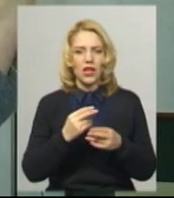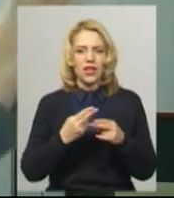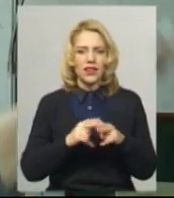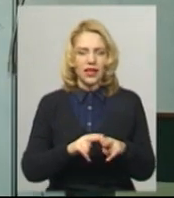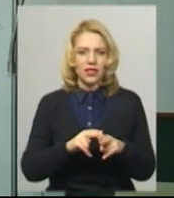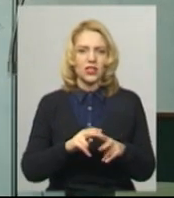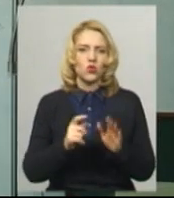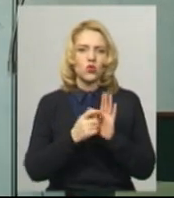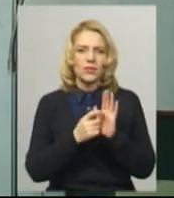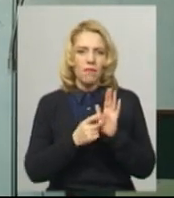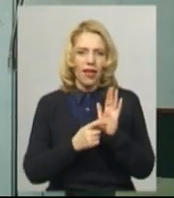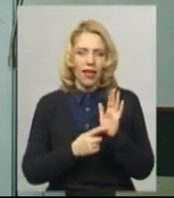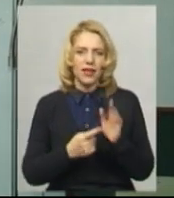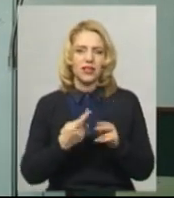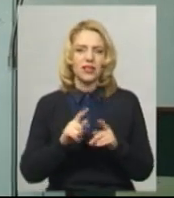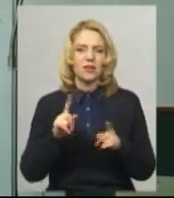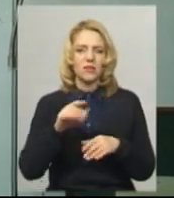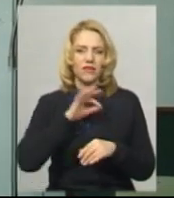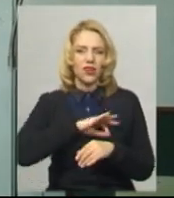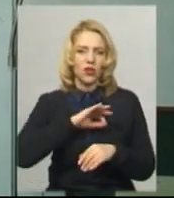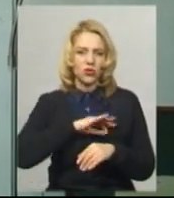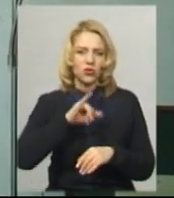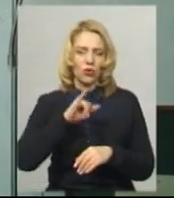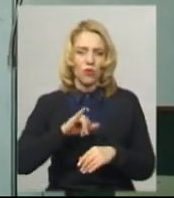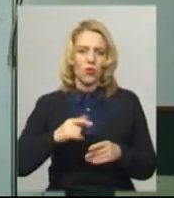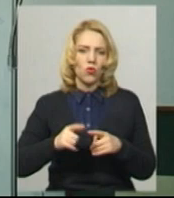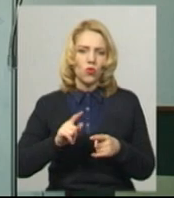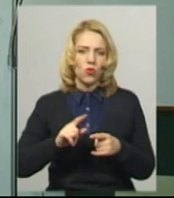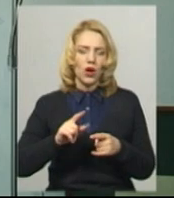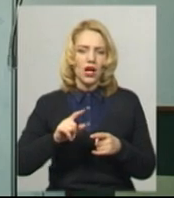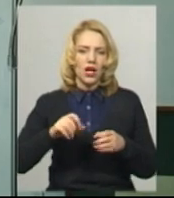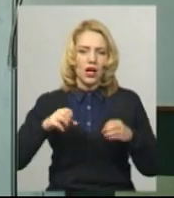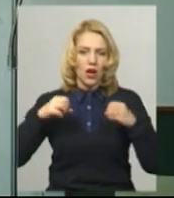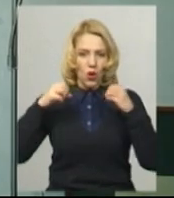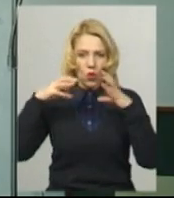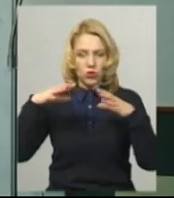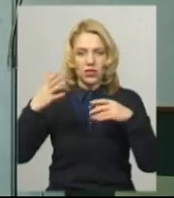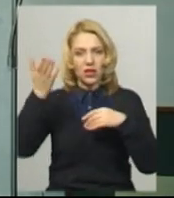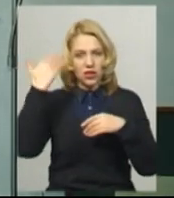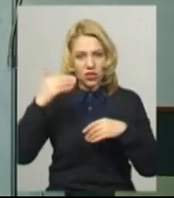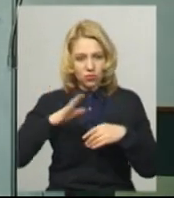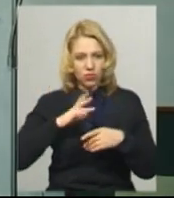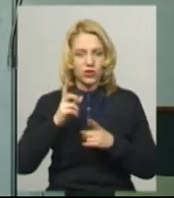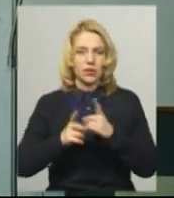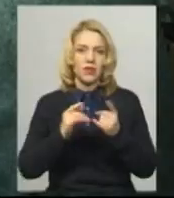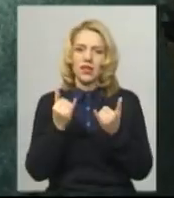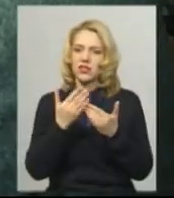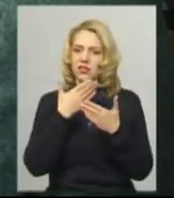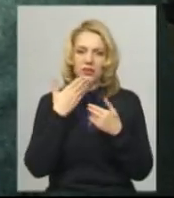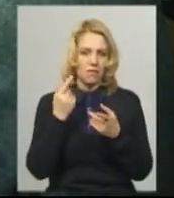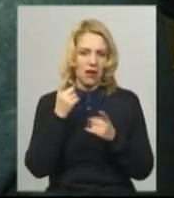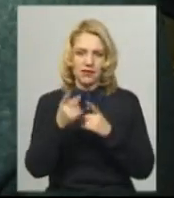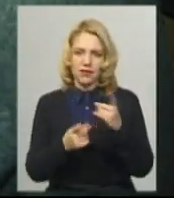яке ми зараз використовуємо в люстрах, світильниках. Тоді були зміни, а зараз особливих змін немає в технології.